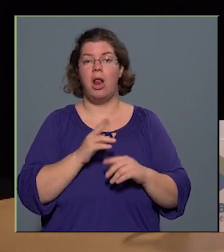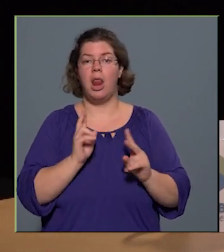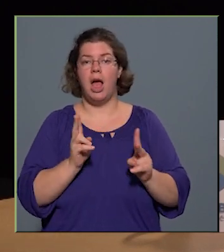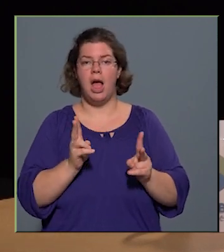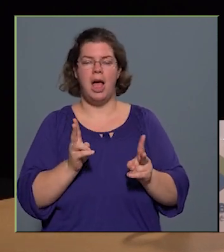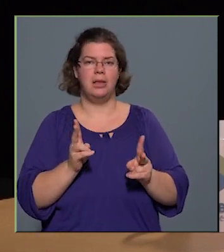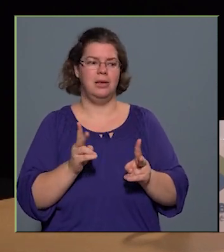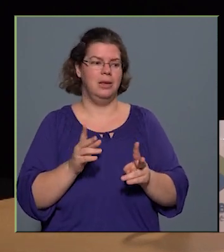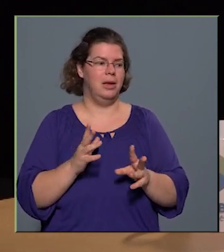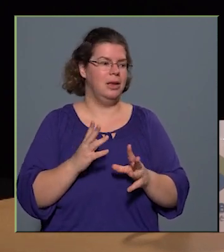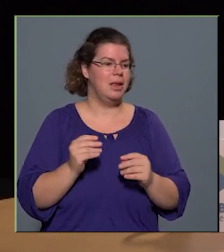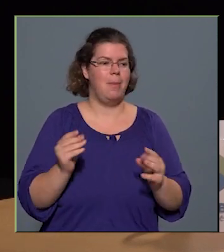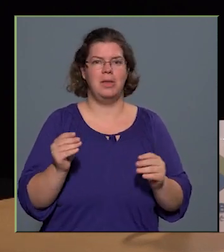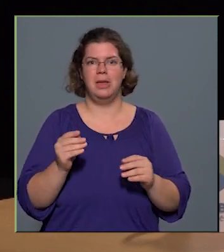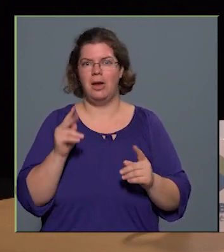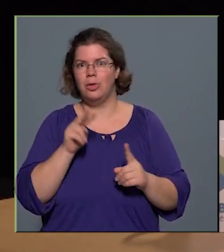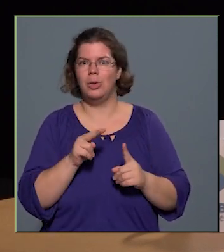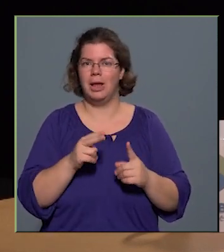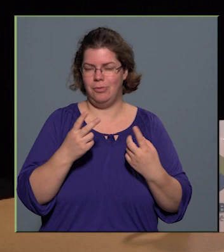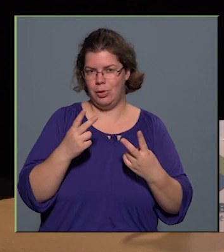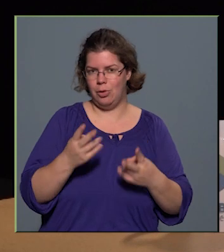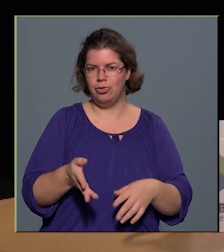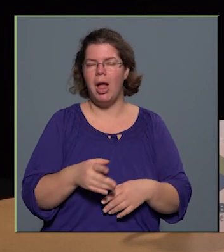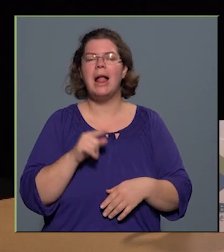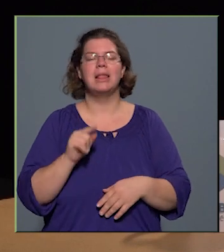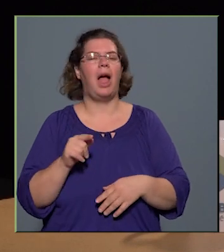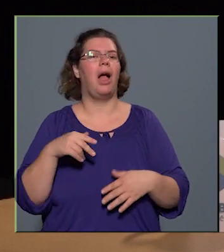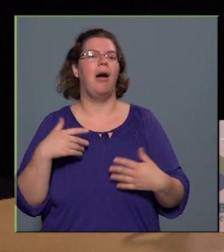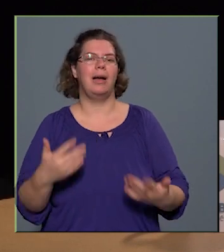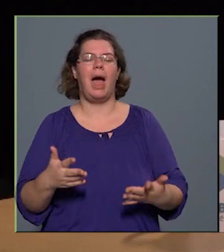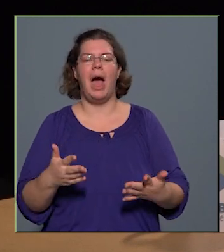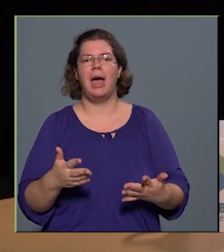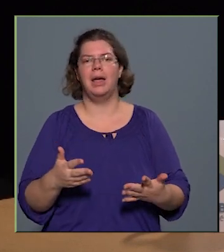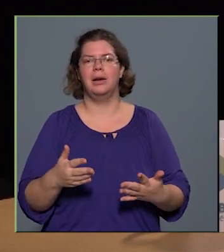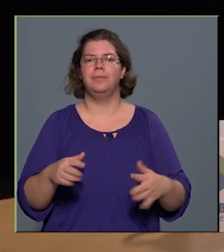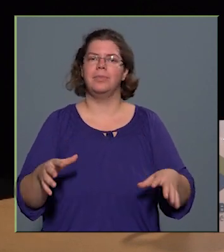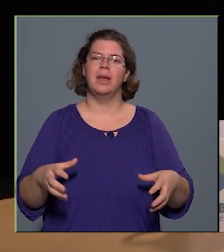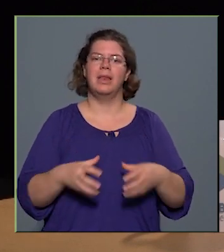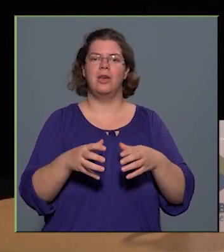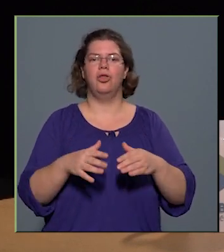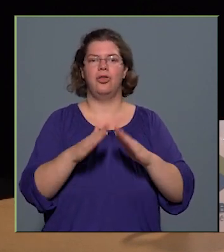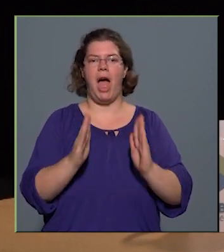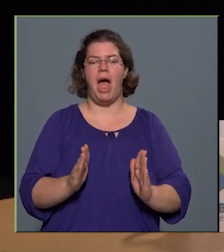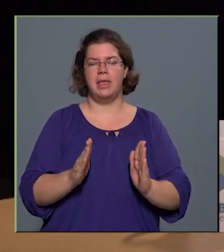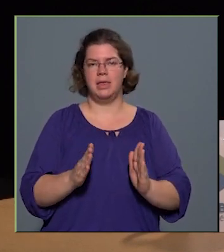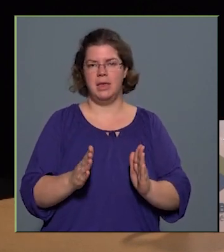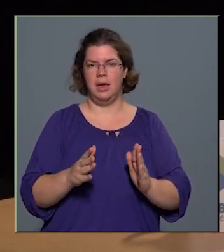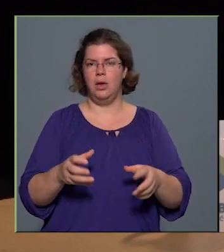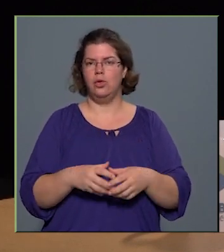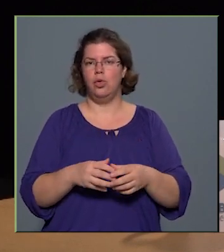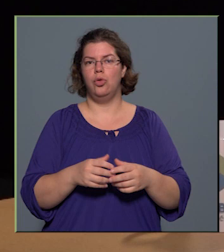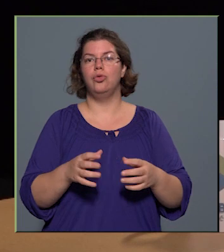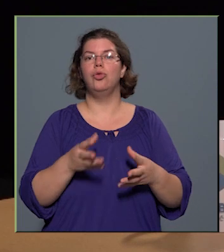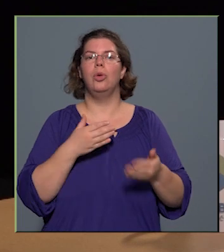nem annyira tűnik fontosnak, de akár egy társasházi közgyűlésnek a megtartását